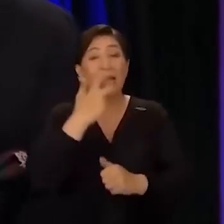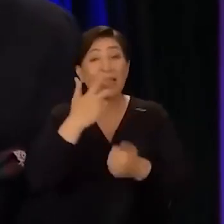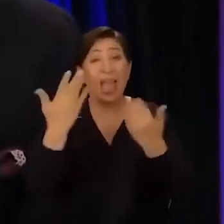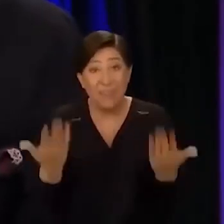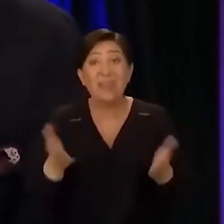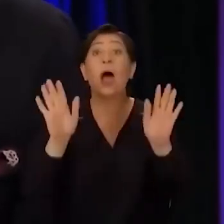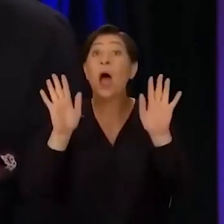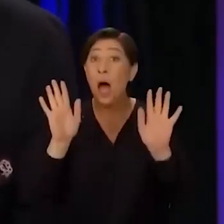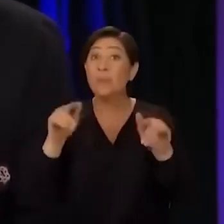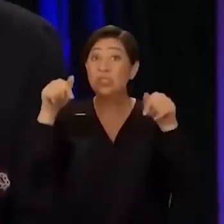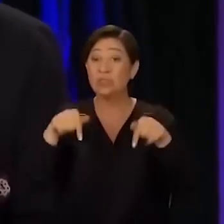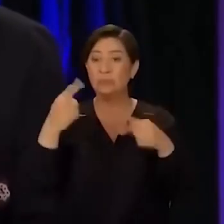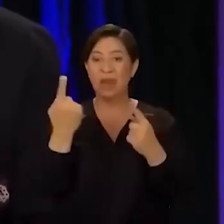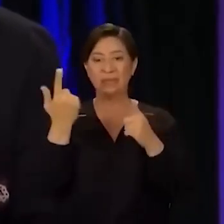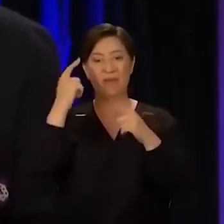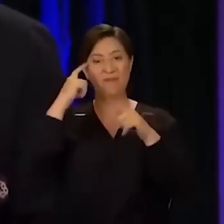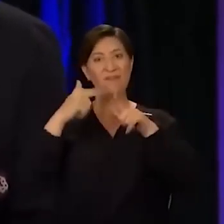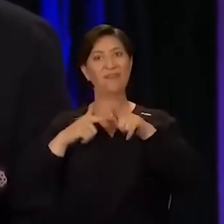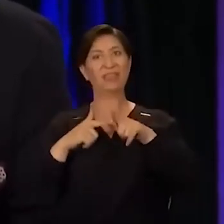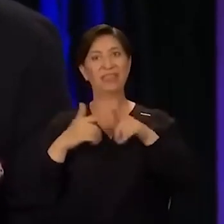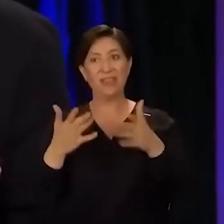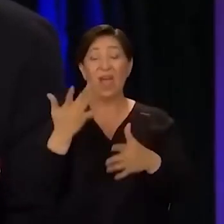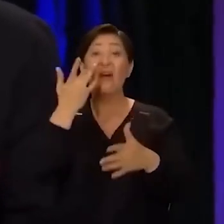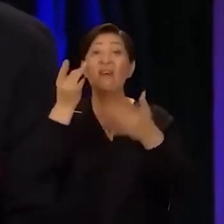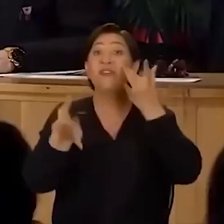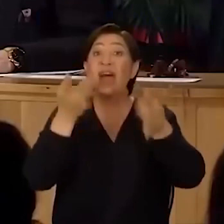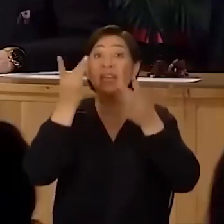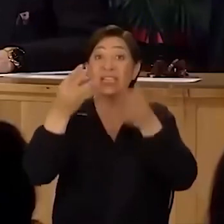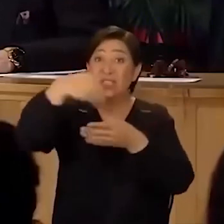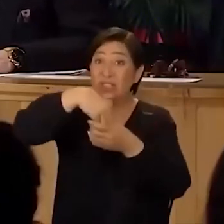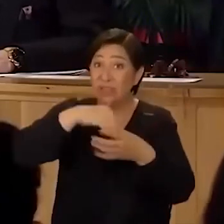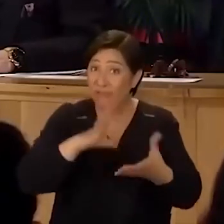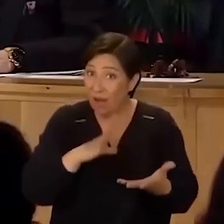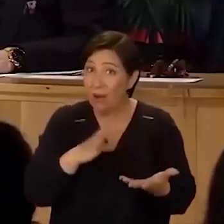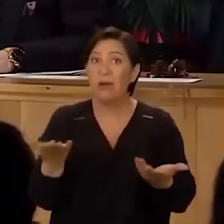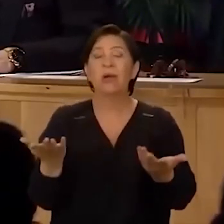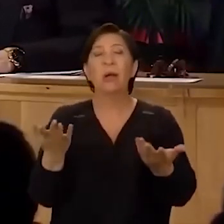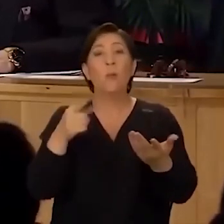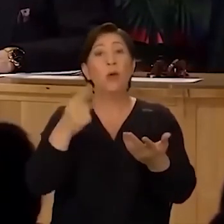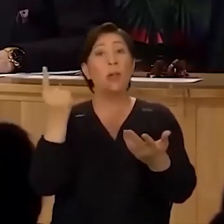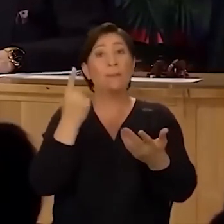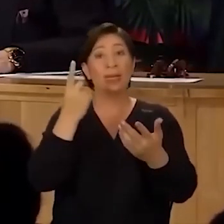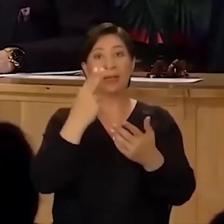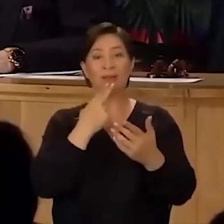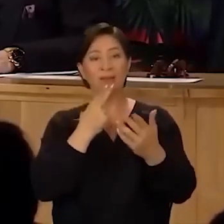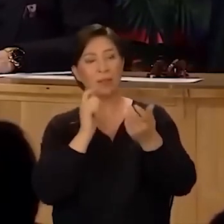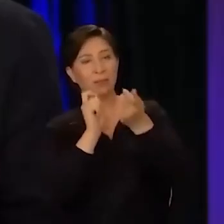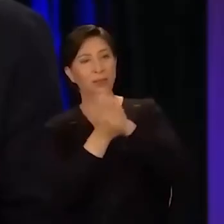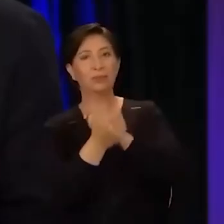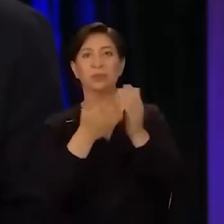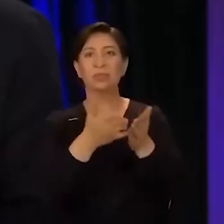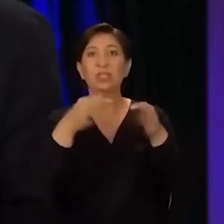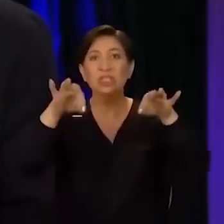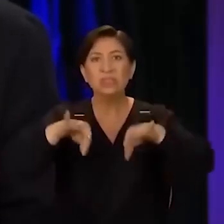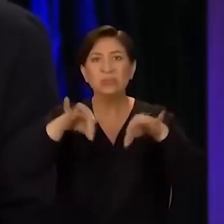Ama şimdi onlar biraz daha felsefi. Farkındalıkları içeren. Farkındalıkları içeren, evet. Böyle bir, böyle bir kadına dönüştü. Ve şimdi